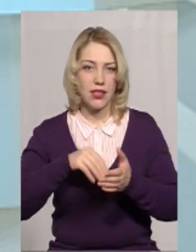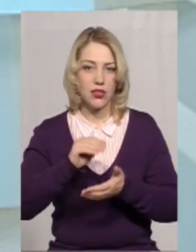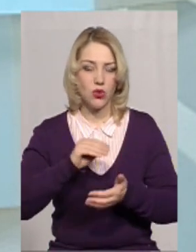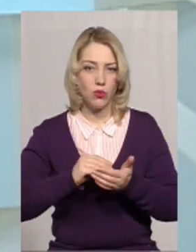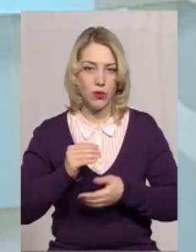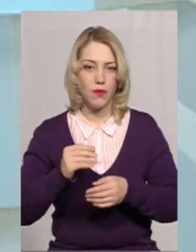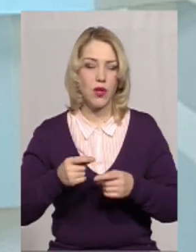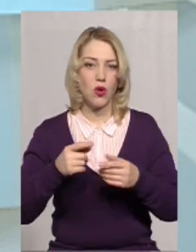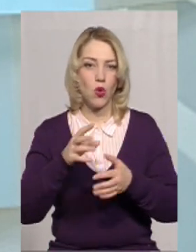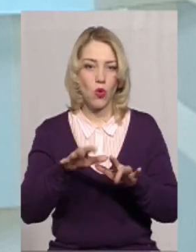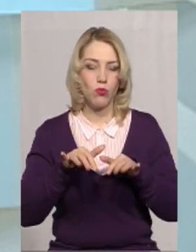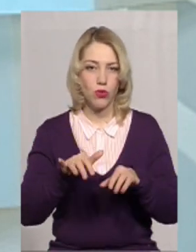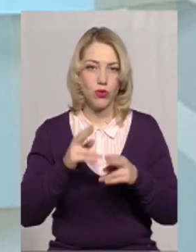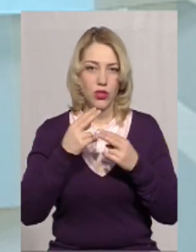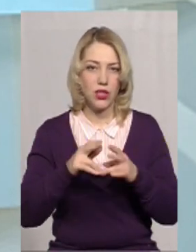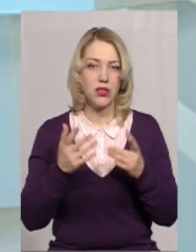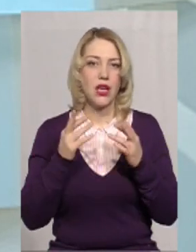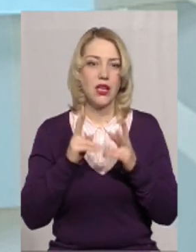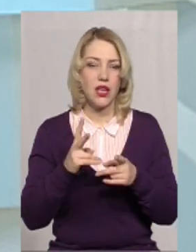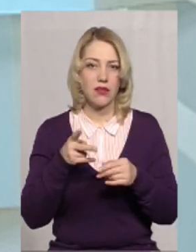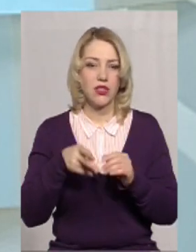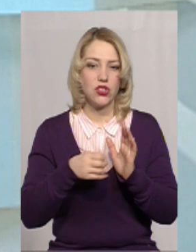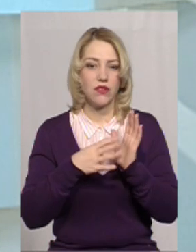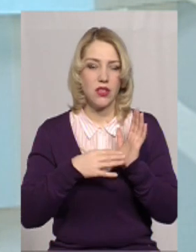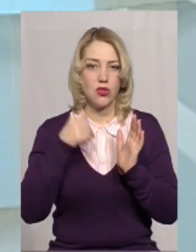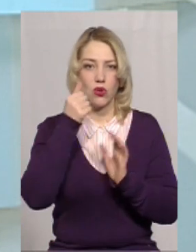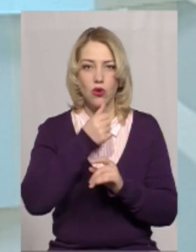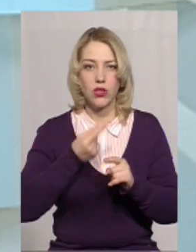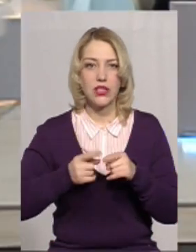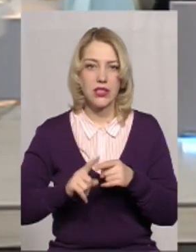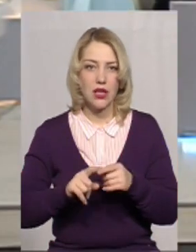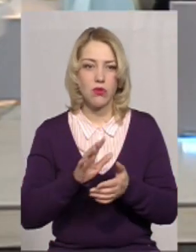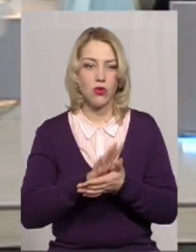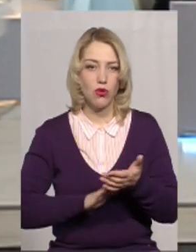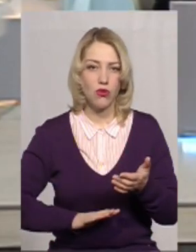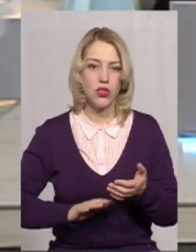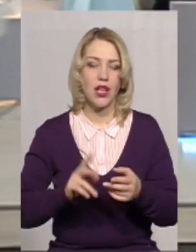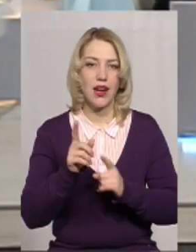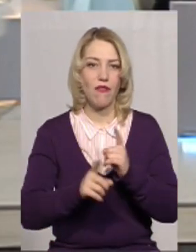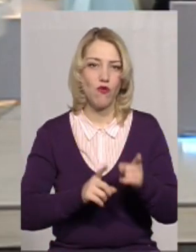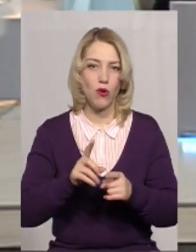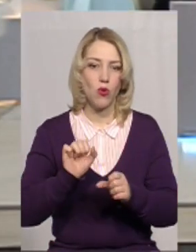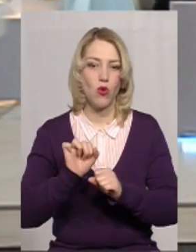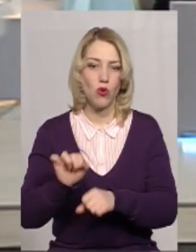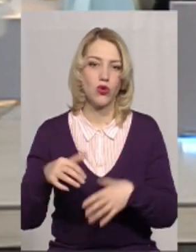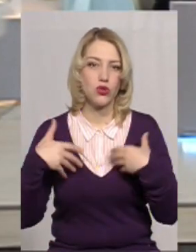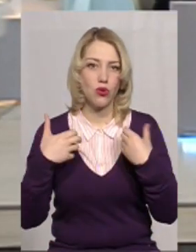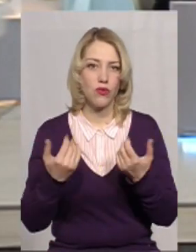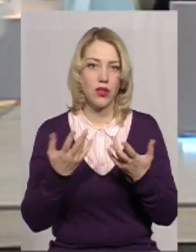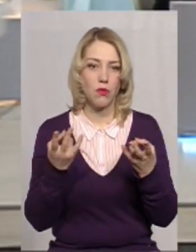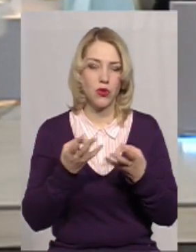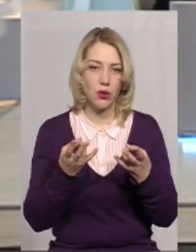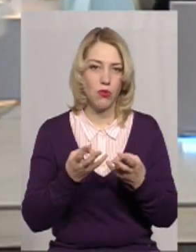комп'ютерної техніки. Так як 2019 рік – це продовження реформи в охороні здоров'я, яке потребує